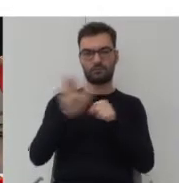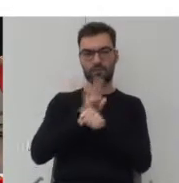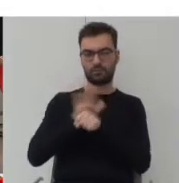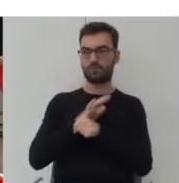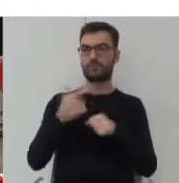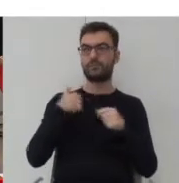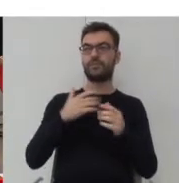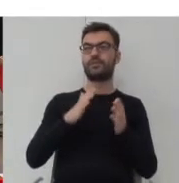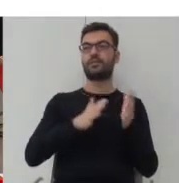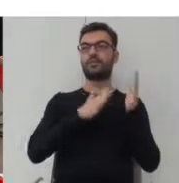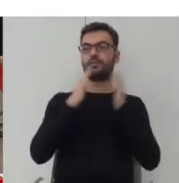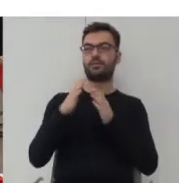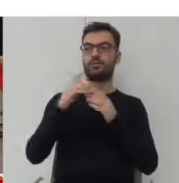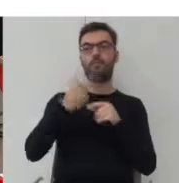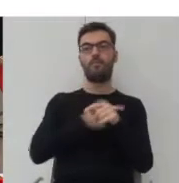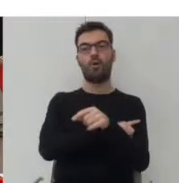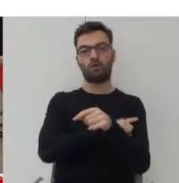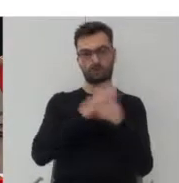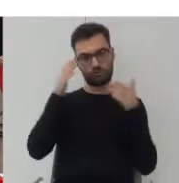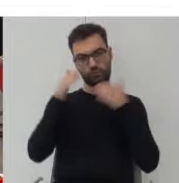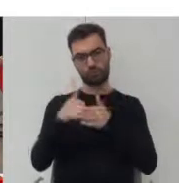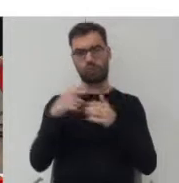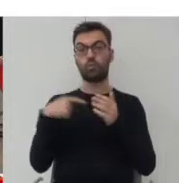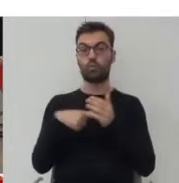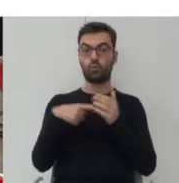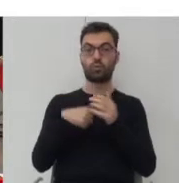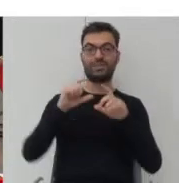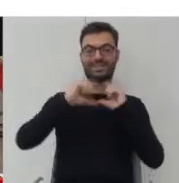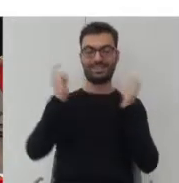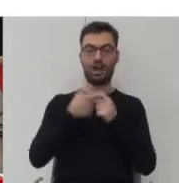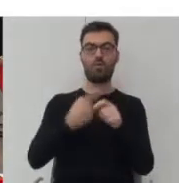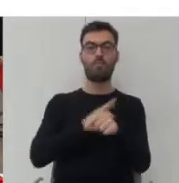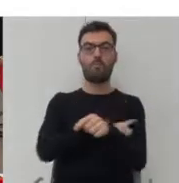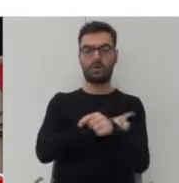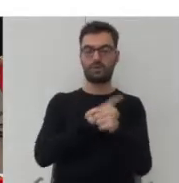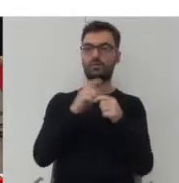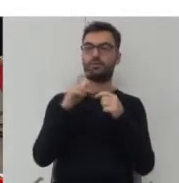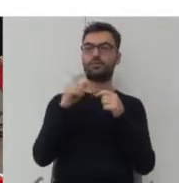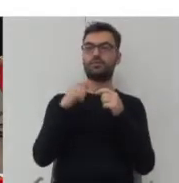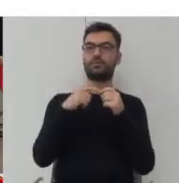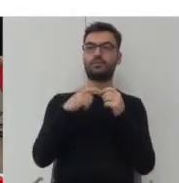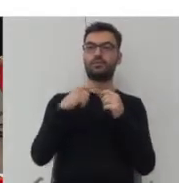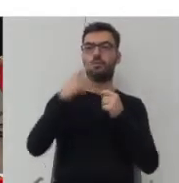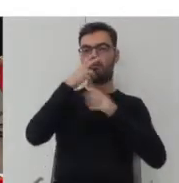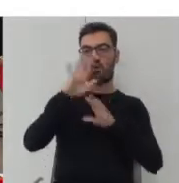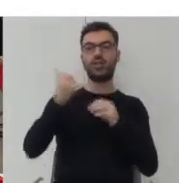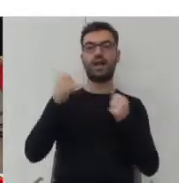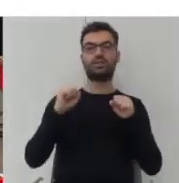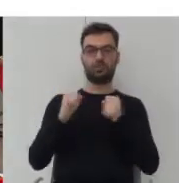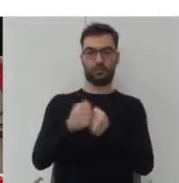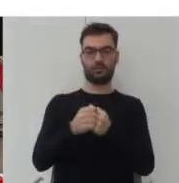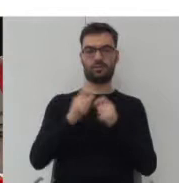Przechodzę już do samego Poznania. Tutaj jakby w ogóle cały ten Poznań jest sztandarowym przykładem tego, jak to działało, ponieważ